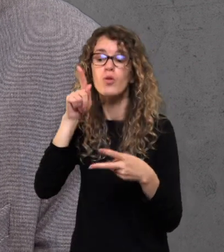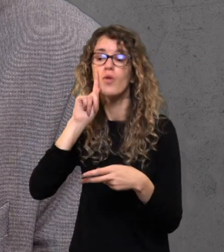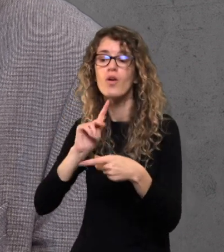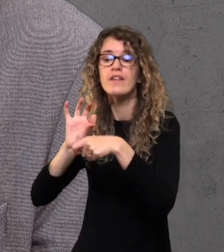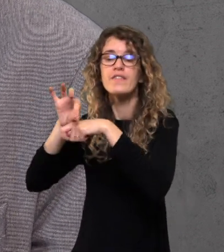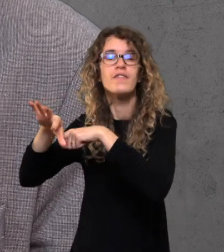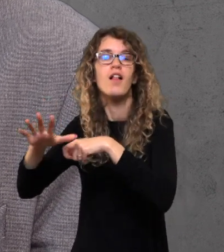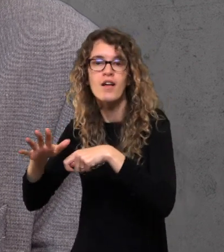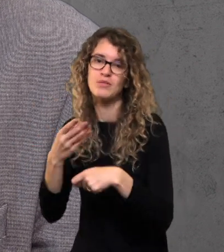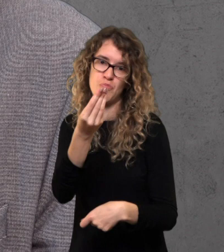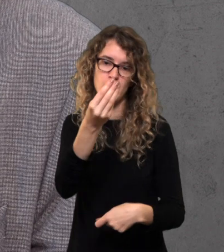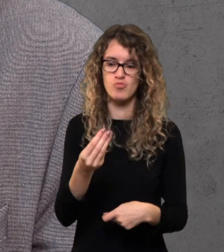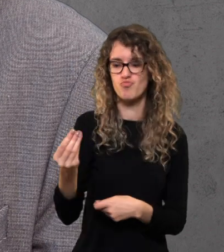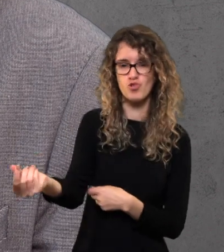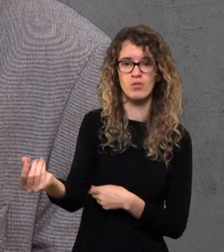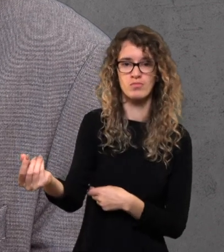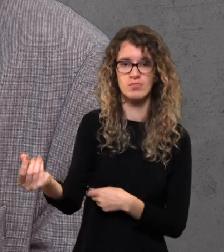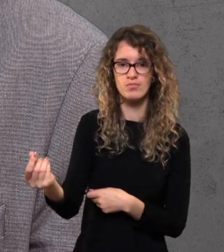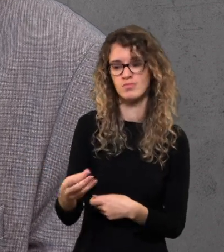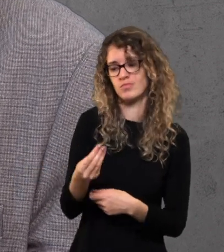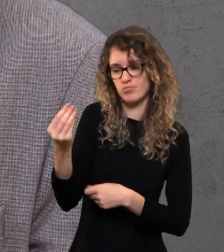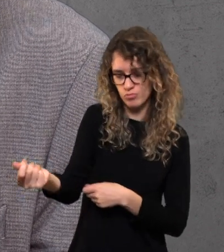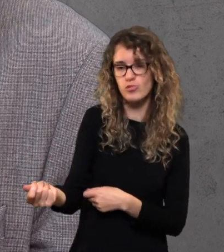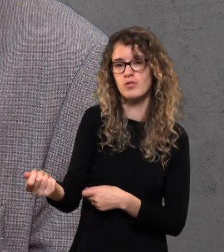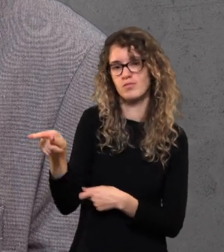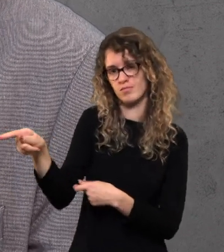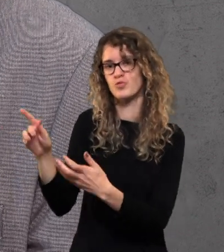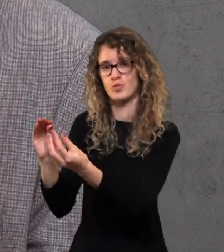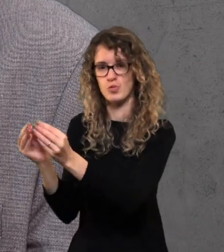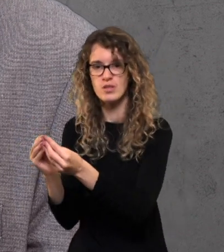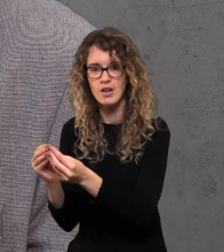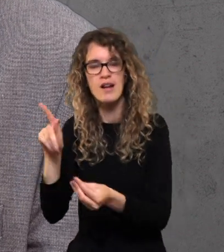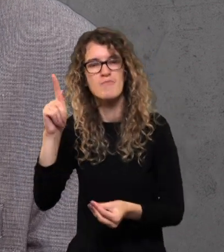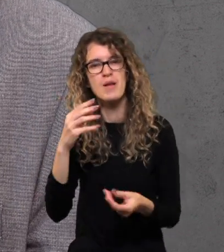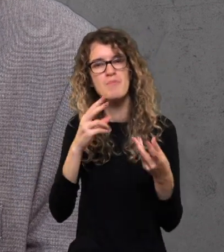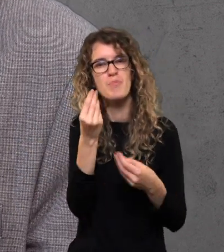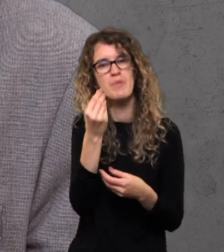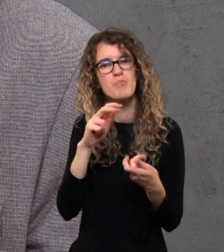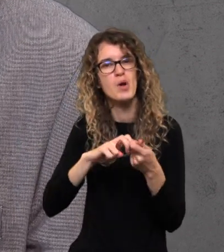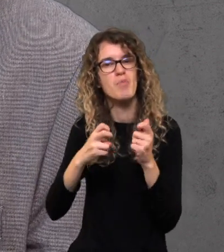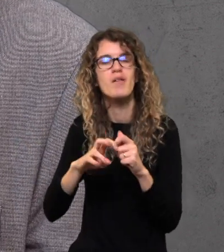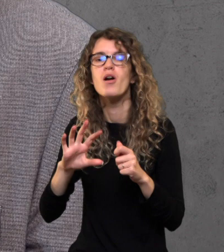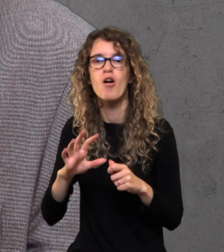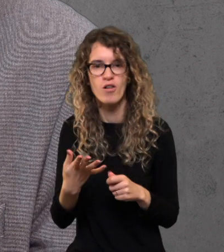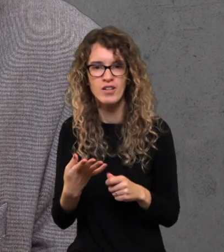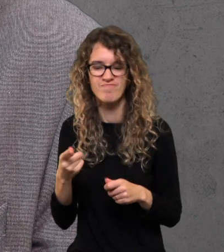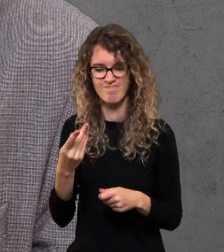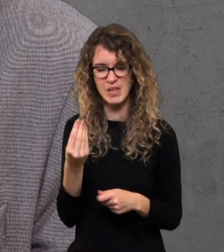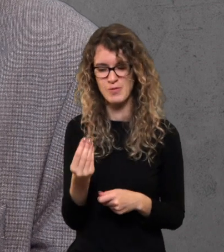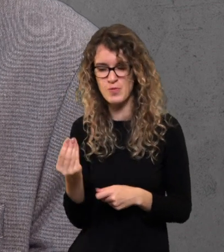tai yra neefektių. Kitas būdas yra, kad priversimas jas ką daryti, tai duoti pinigų, nupirkti juos. Naudoti finansinius instrumentus.